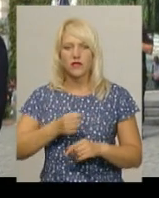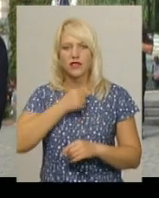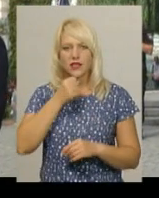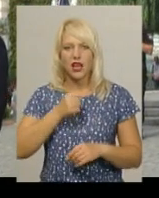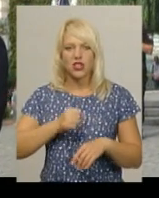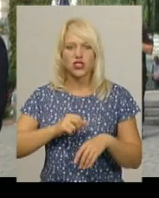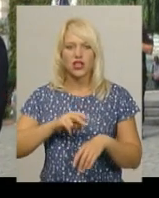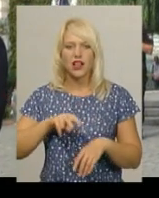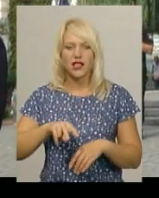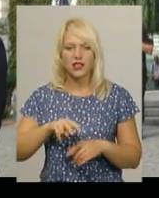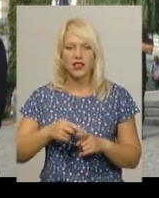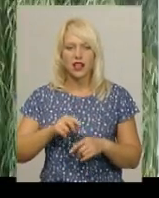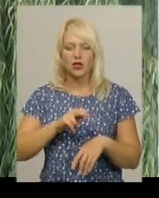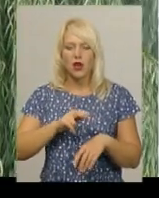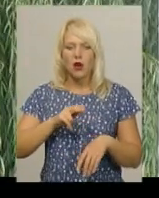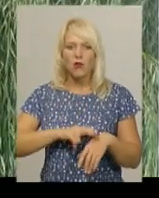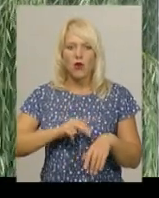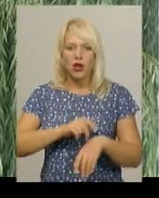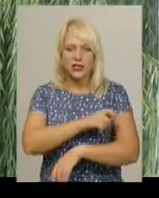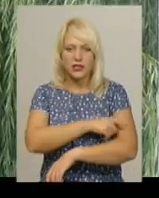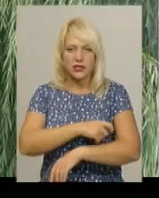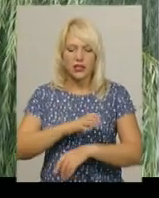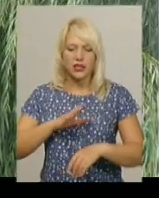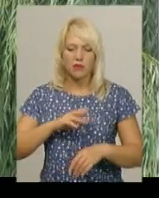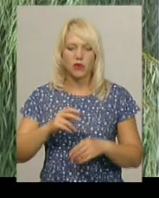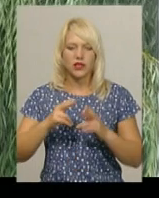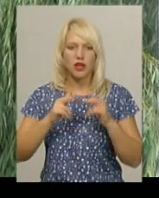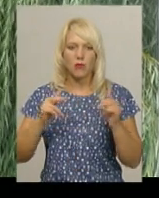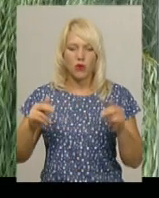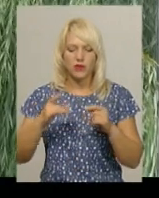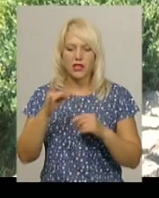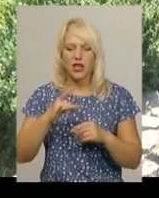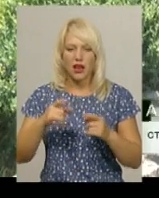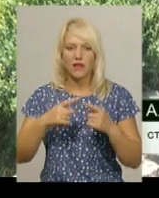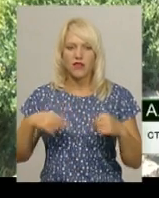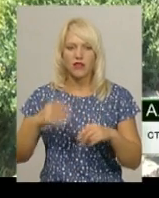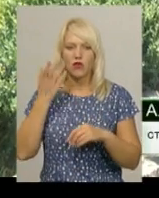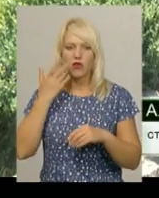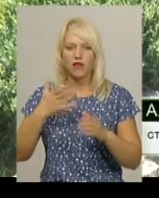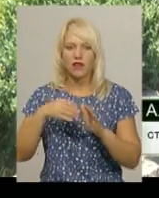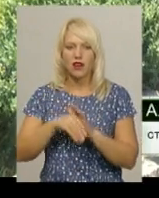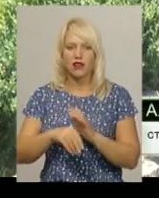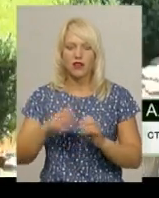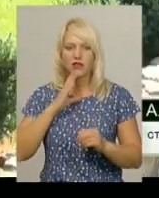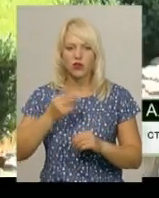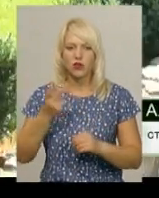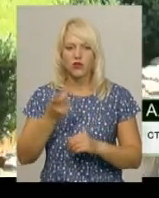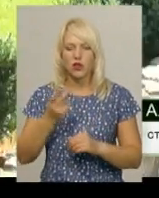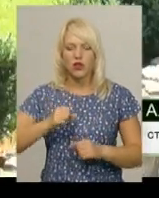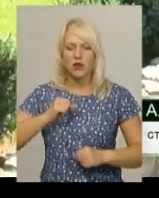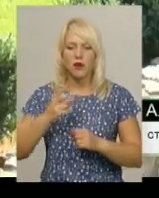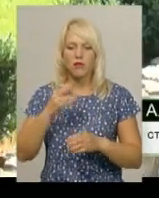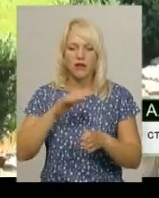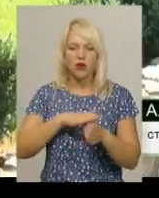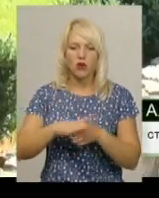патрульної поліції Альона Стрижак служила в Дніпровському відділі, коли втратила своїх співробітників. Двох з них я знала особисто. При виконанні